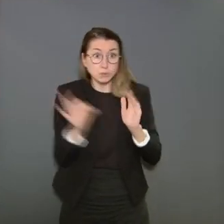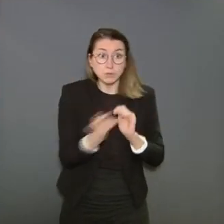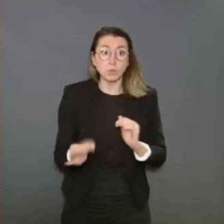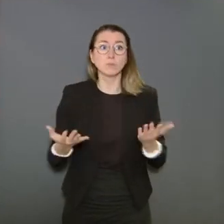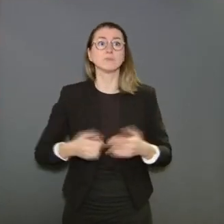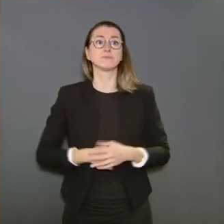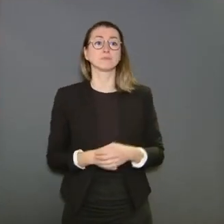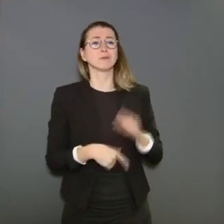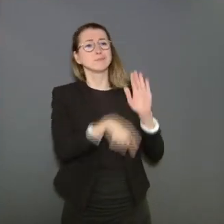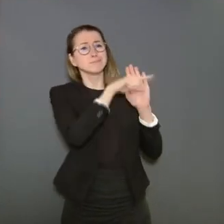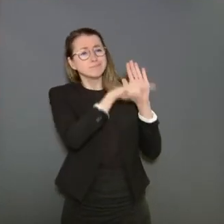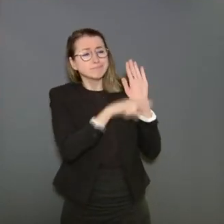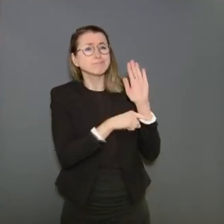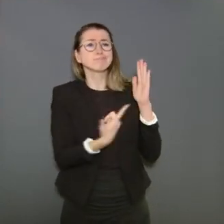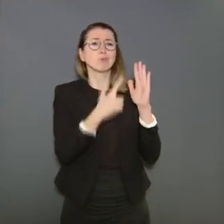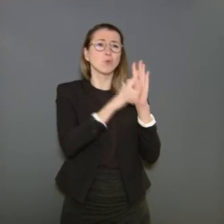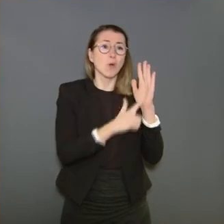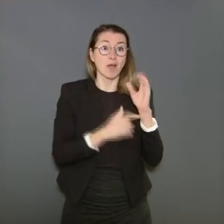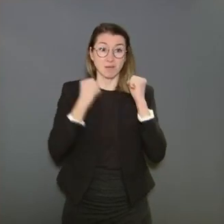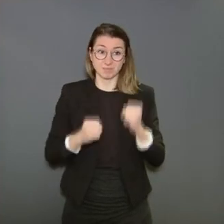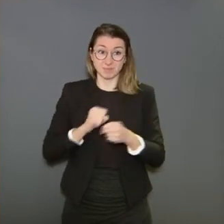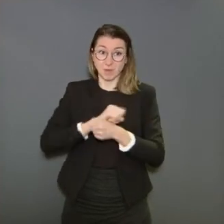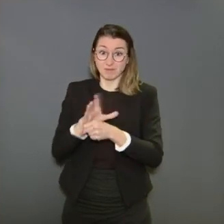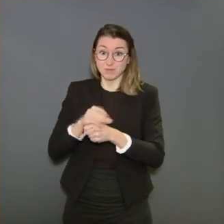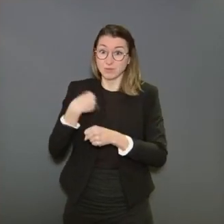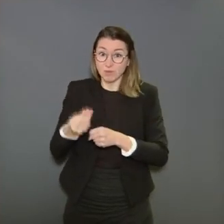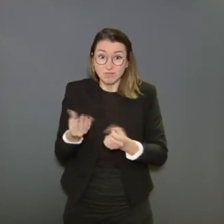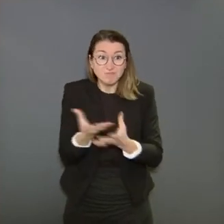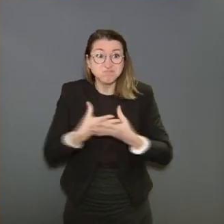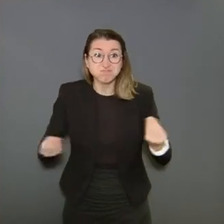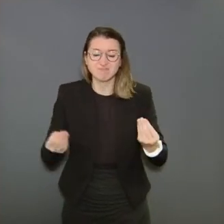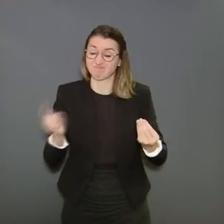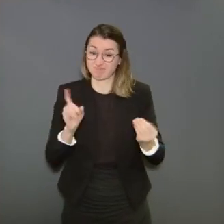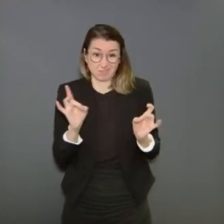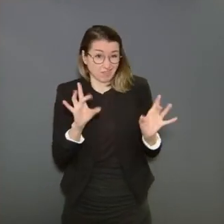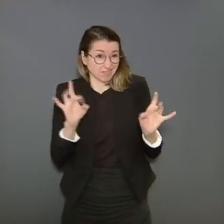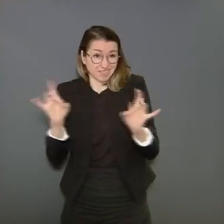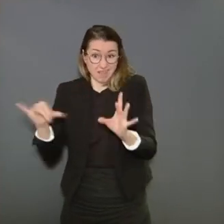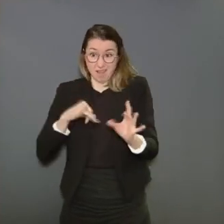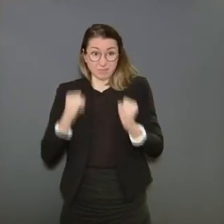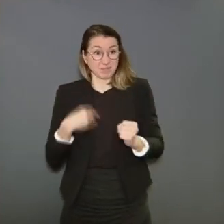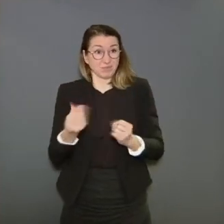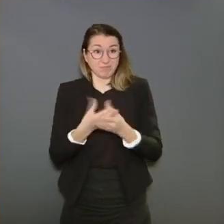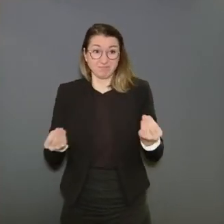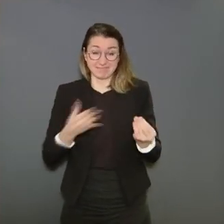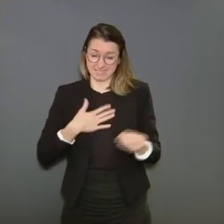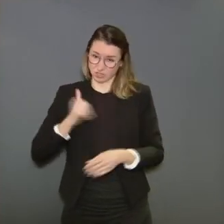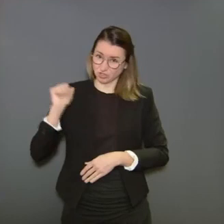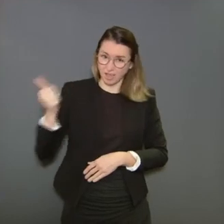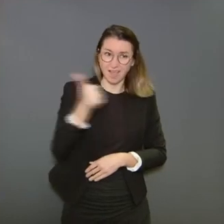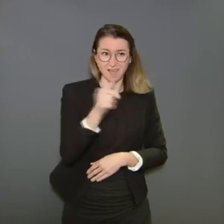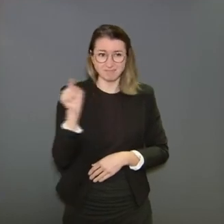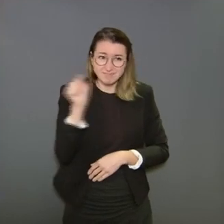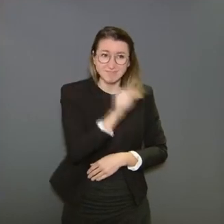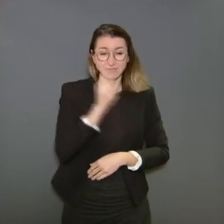qui peut battre ce virus. Les seuls qui peuvent le faire, c'est nous, avec notre comportement collectif. Si on